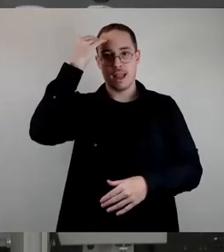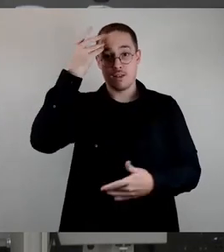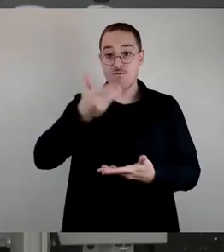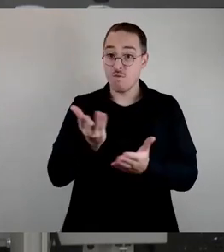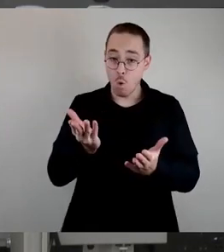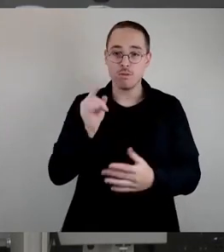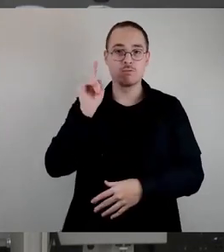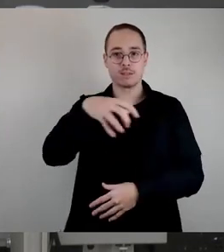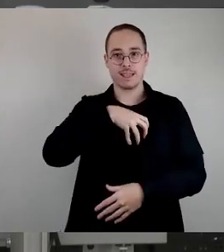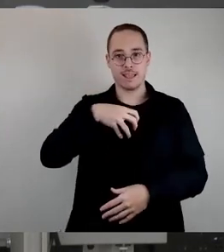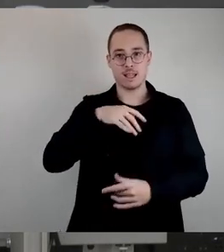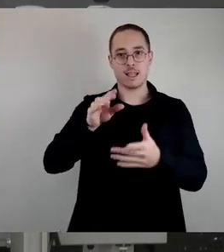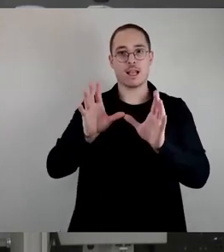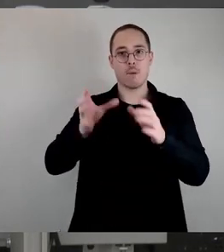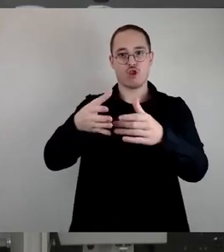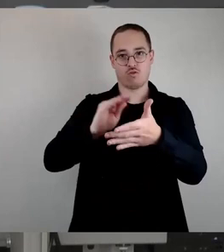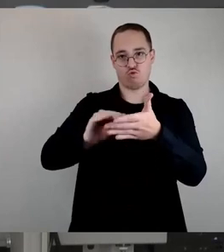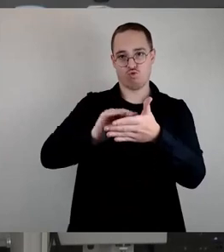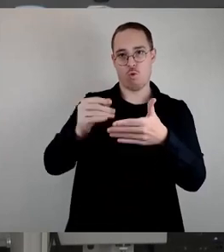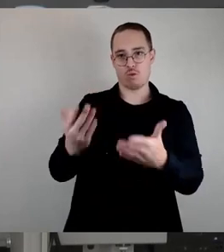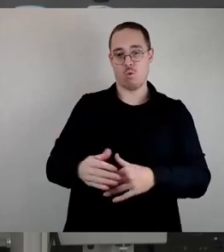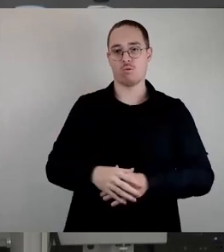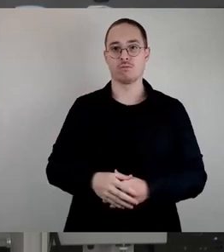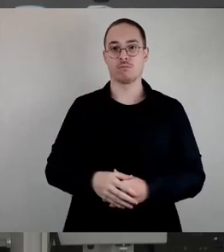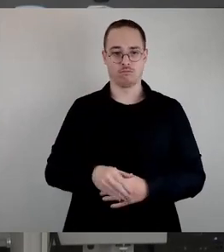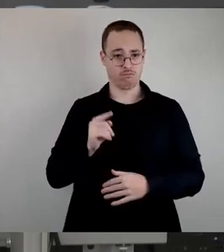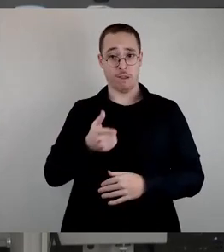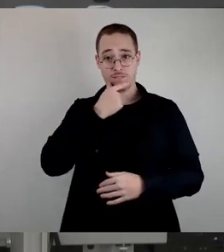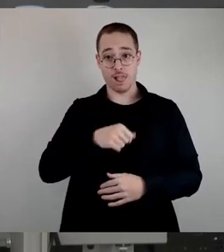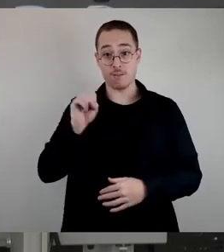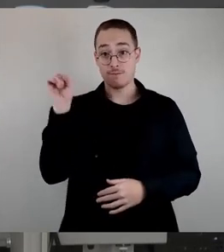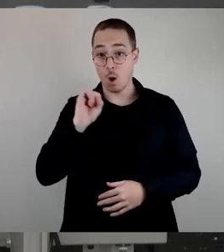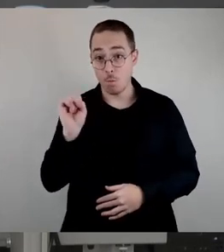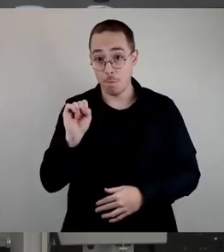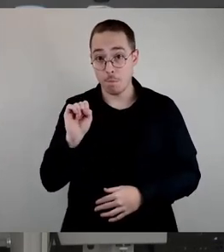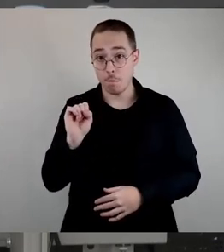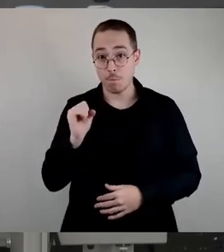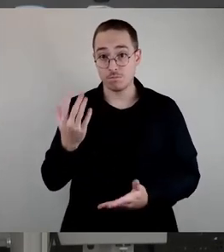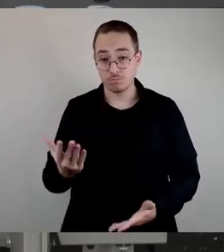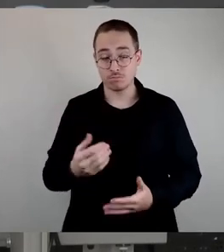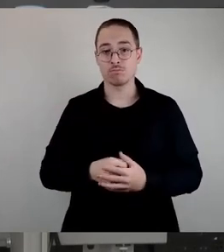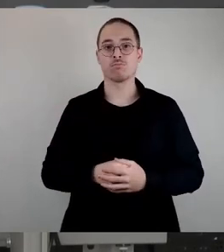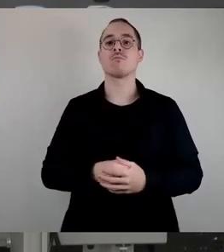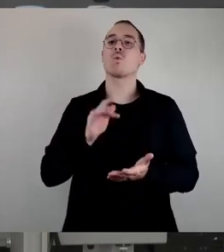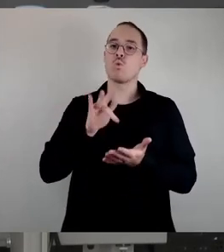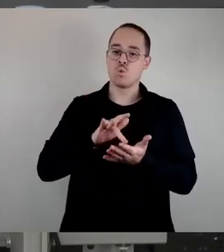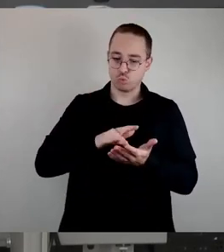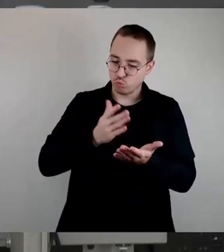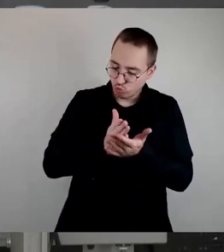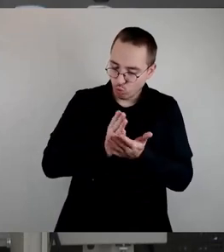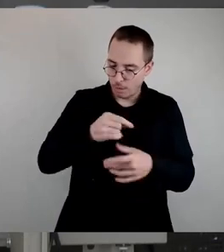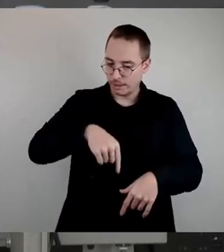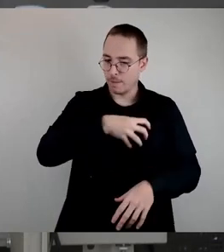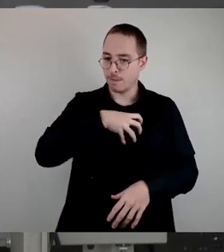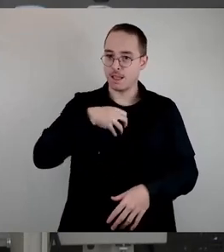Wir wollen es, weil wir zwei sehr erfolgreiche Gemeinschaftsschulen bereits hier in Dresden haben,